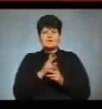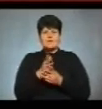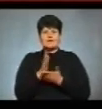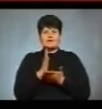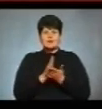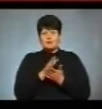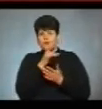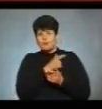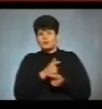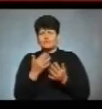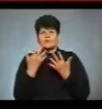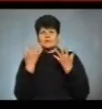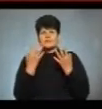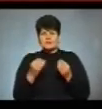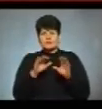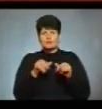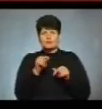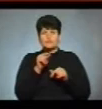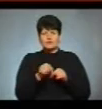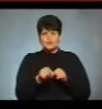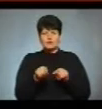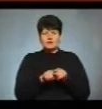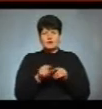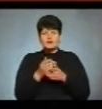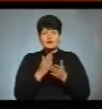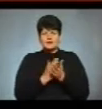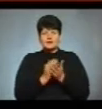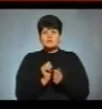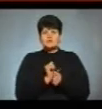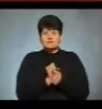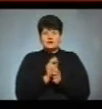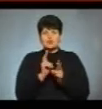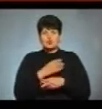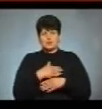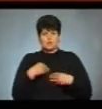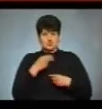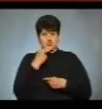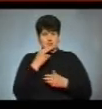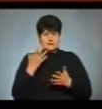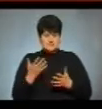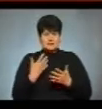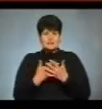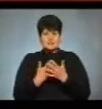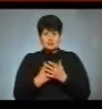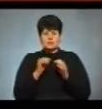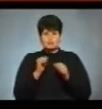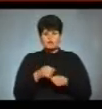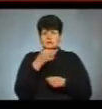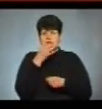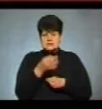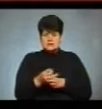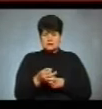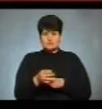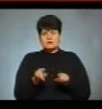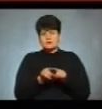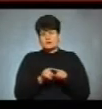впродовж кілька днів. Потім воно як хліб зачерствів, вже його ніхто не хоче їсти. Для прикладу, можу сказати, що так